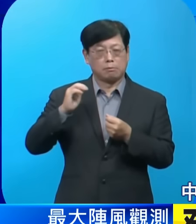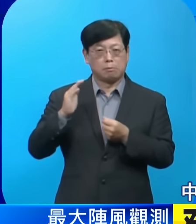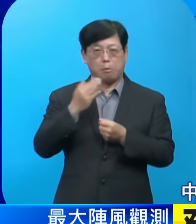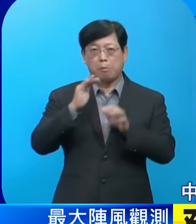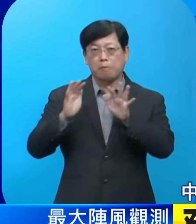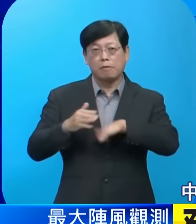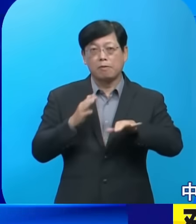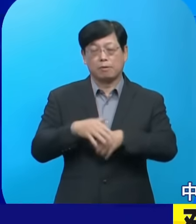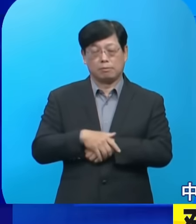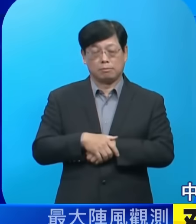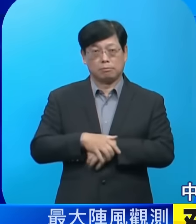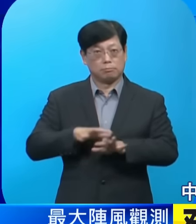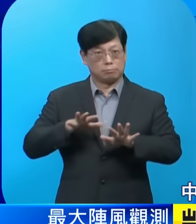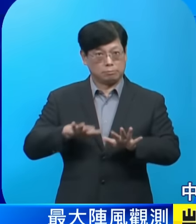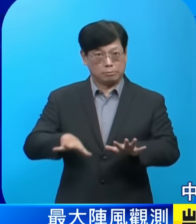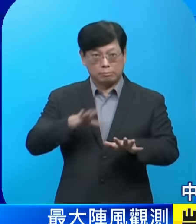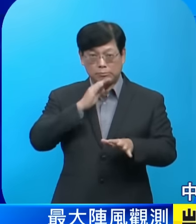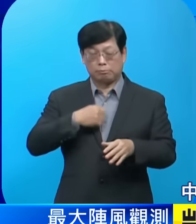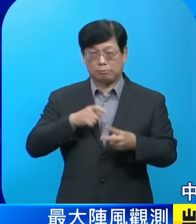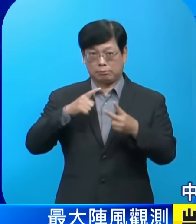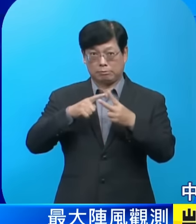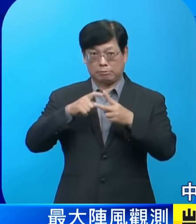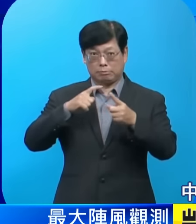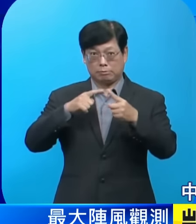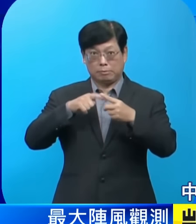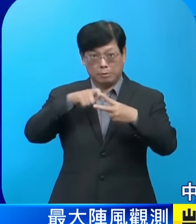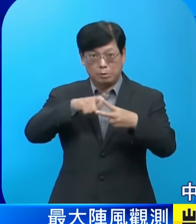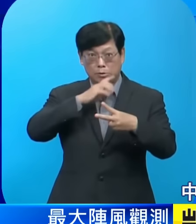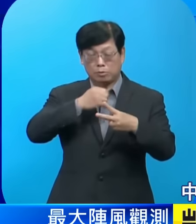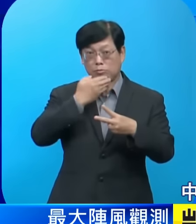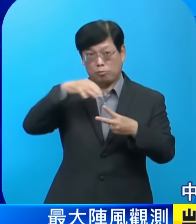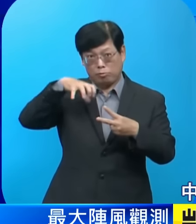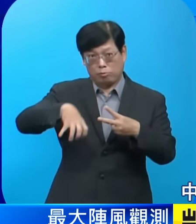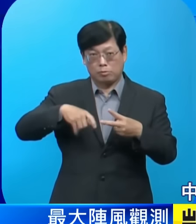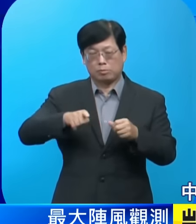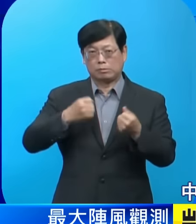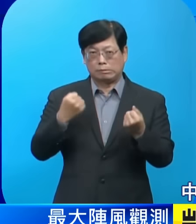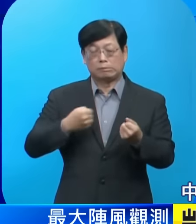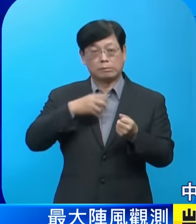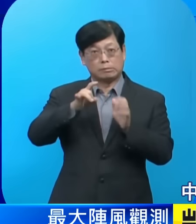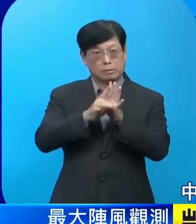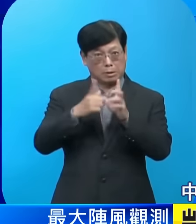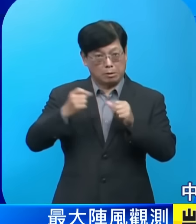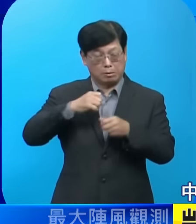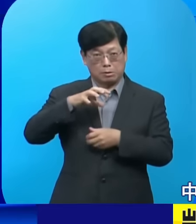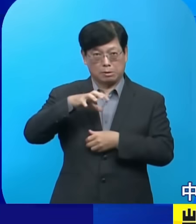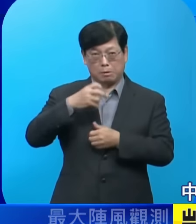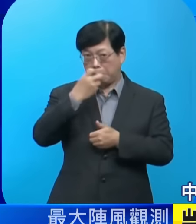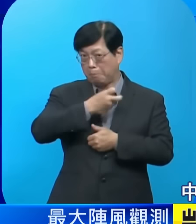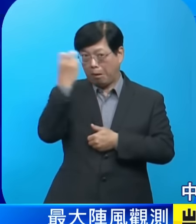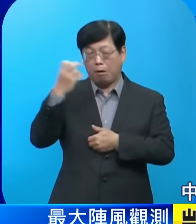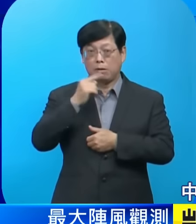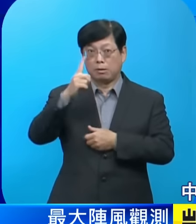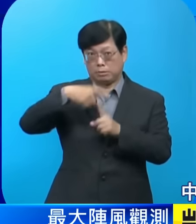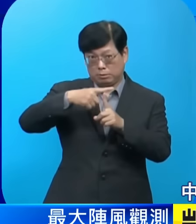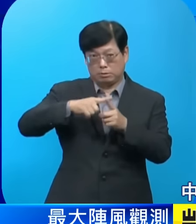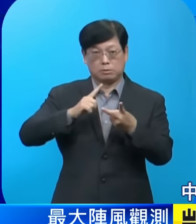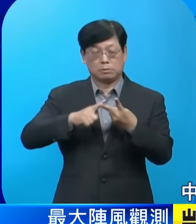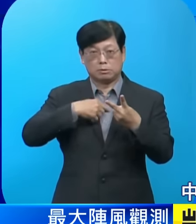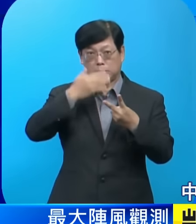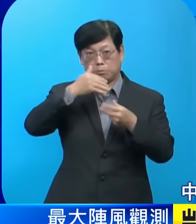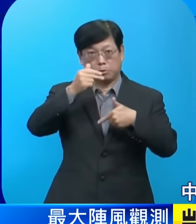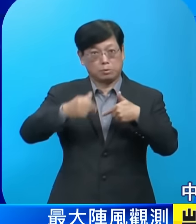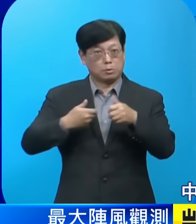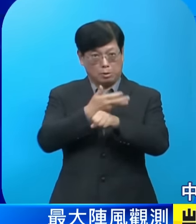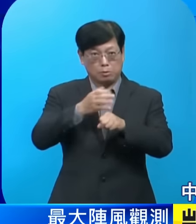了那目前我們在人工的氣象站在蘭嶼有偵測到11級的震風在澎加嶼也有偵測到10級